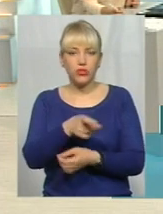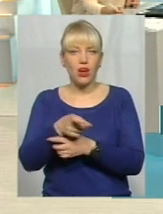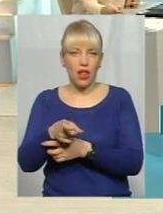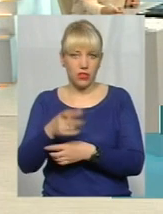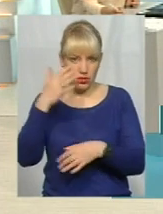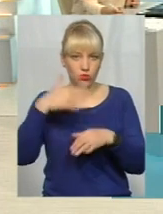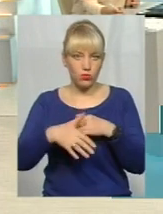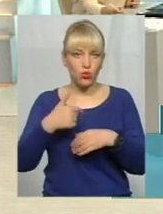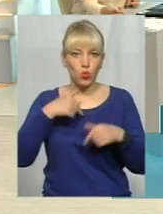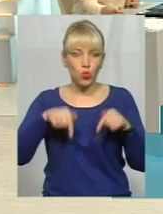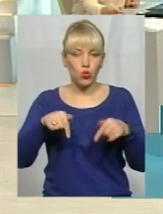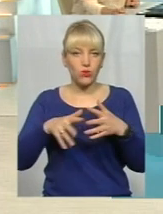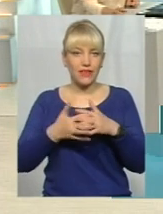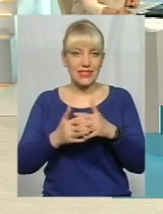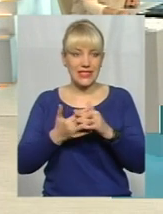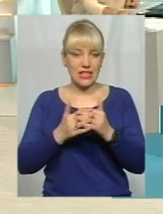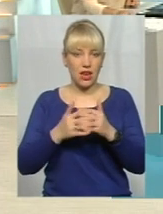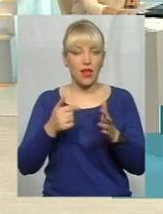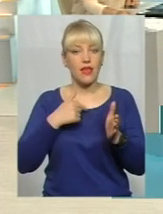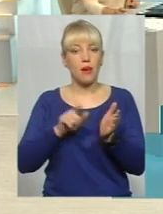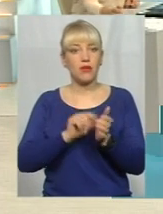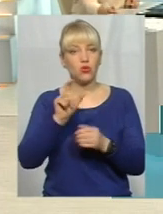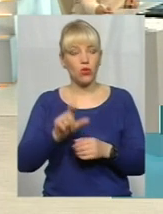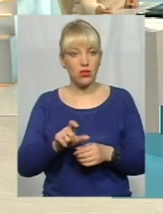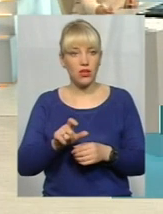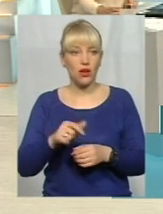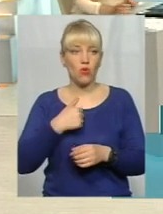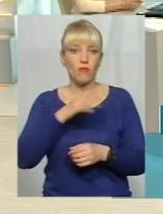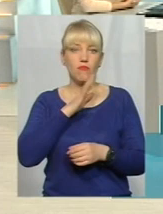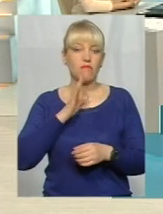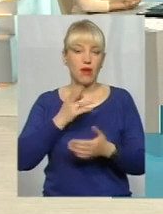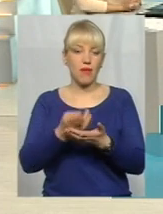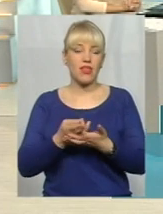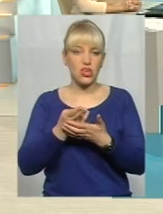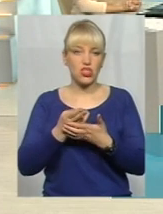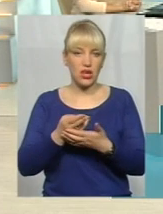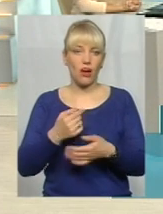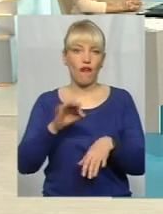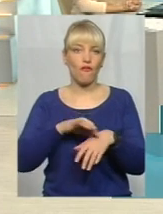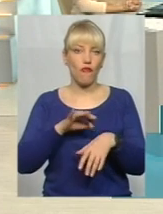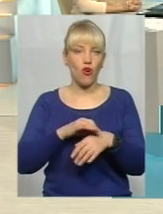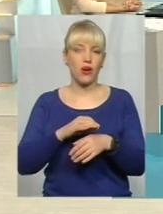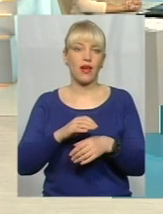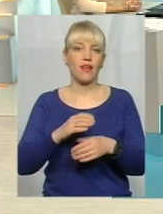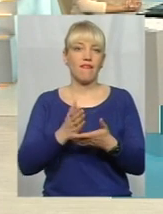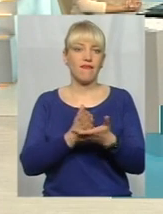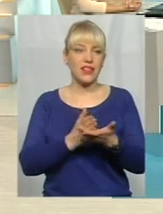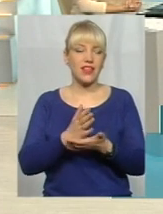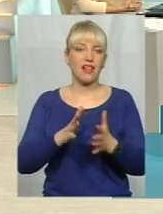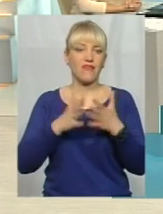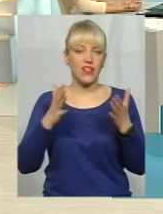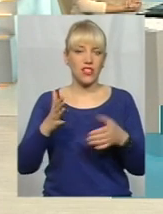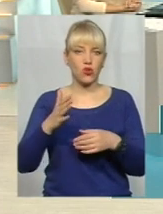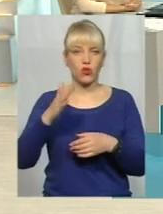пенсіонер. В мене мама лежача, хвора. Ветеран Великої Чизняної війни. Дякую вам. Ми